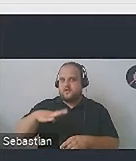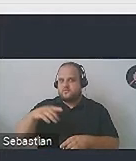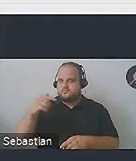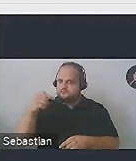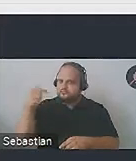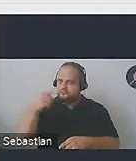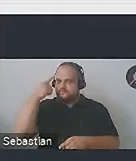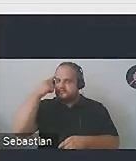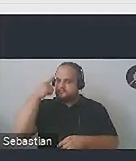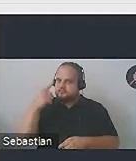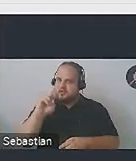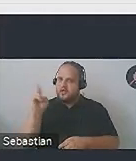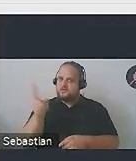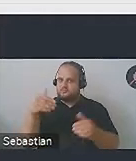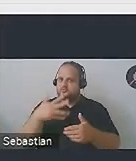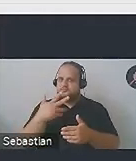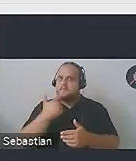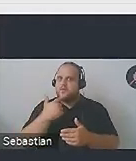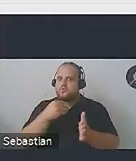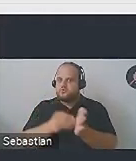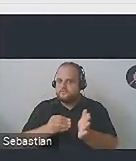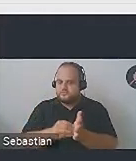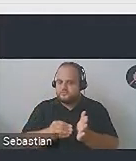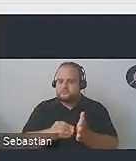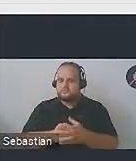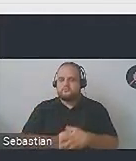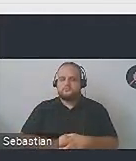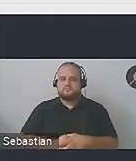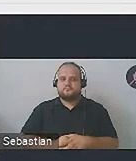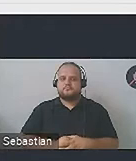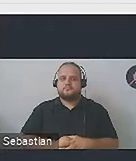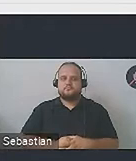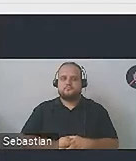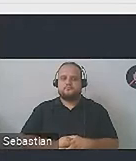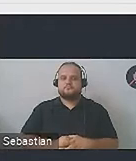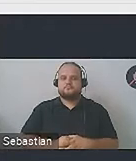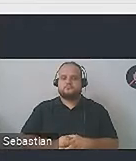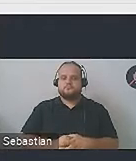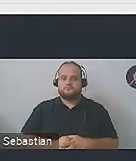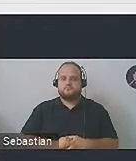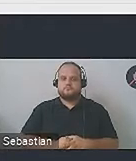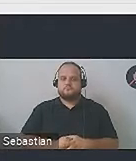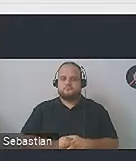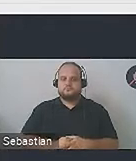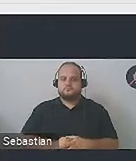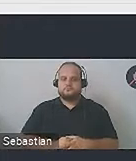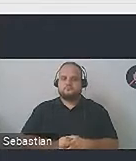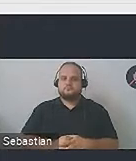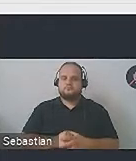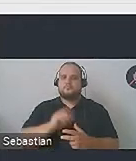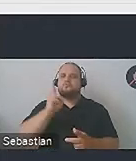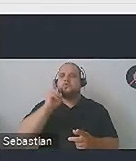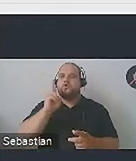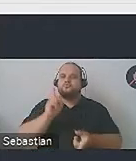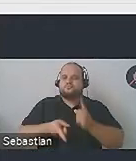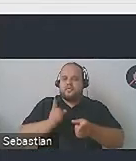Każdy może być niedoświadczonym użytkownikiem. Dalsze grupy, takie oczywiste, to są osoby będące w pośpiechu,